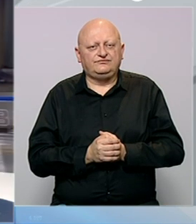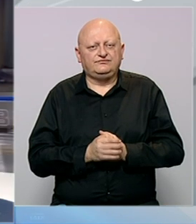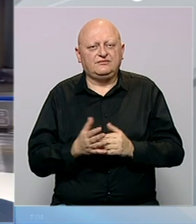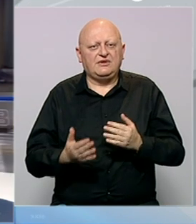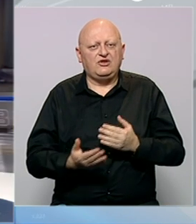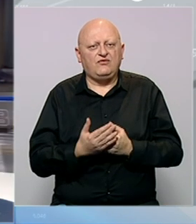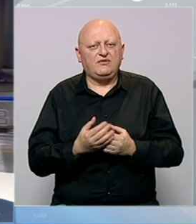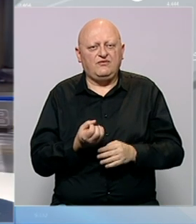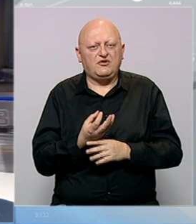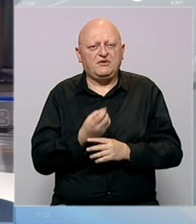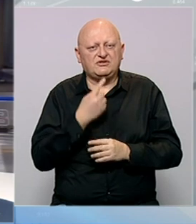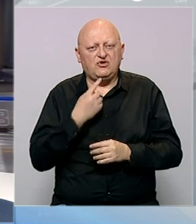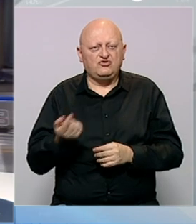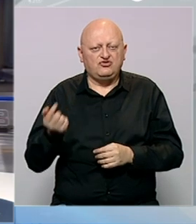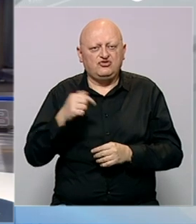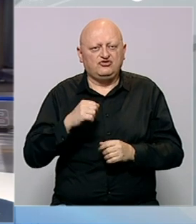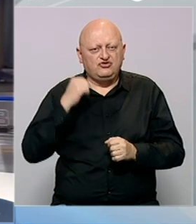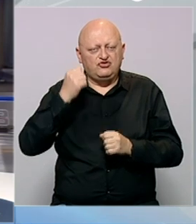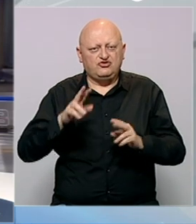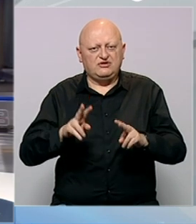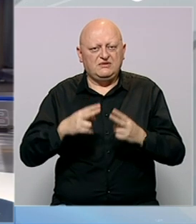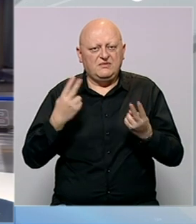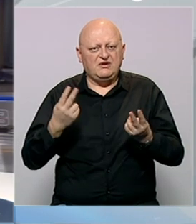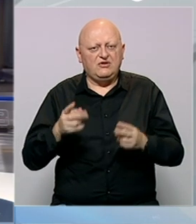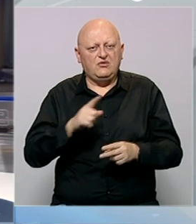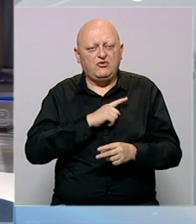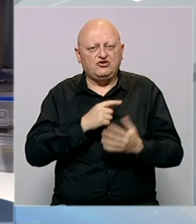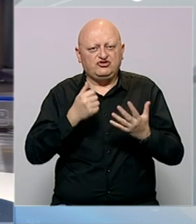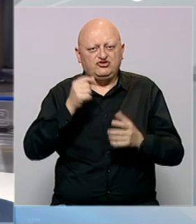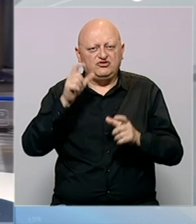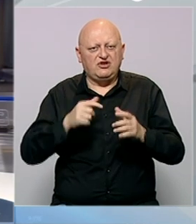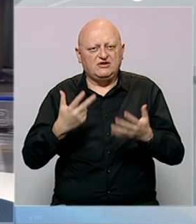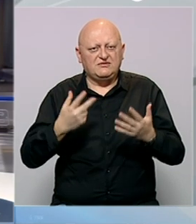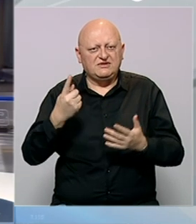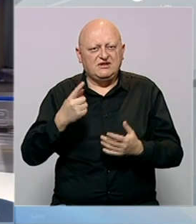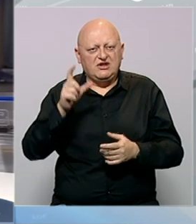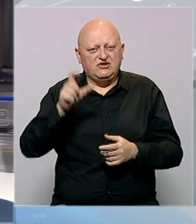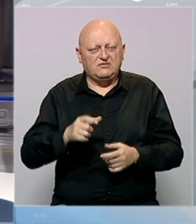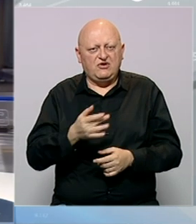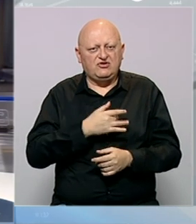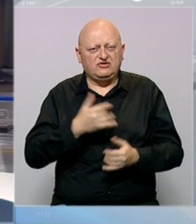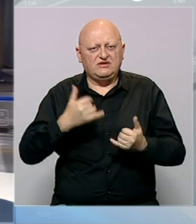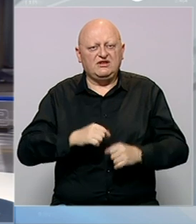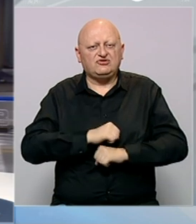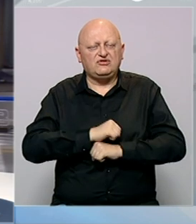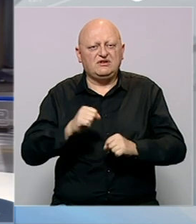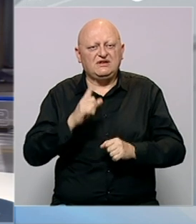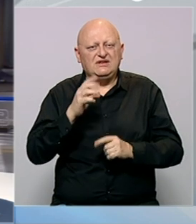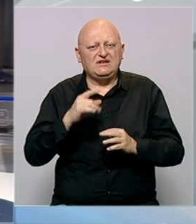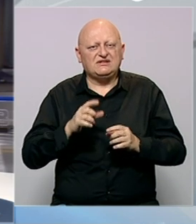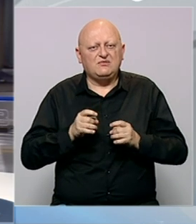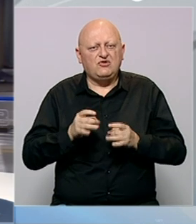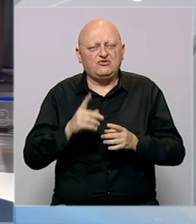Prema najnovijim informacijama koje su objavili turski mediji, poginulo je šestoro ljudi, a 81 osoba je ozlijeđena u